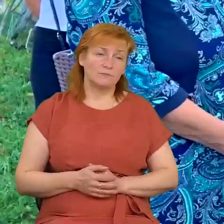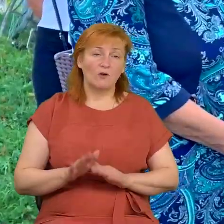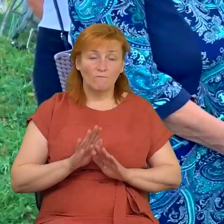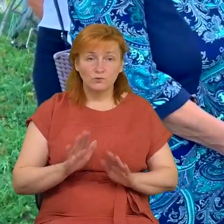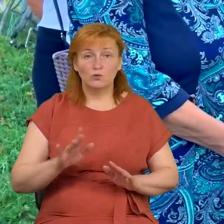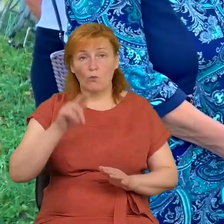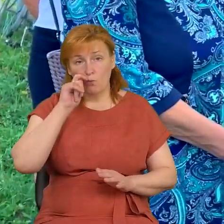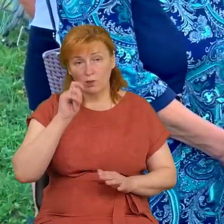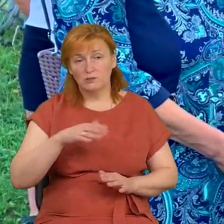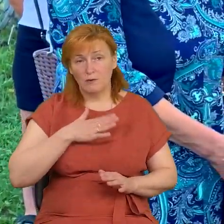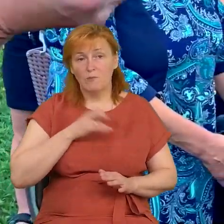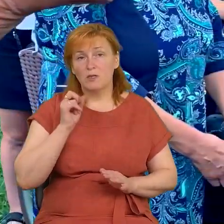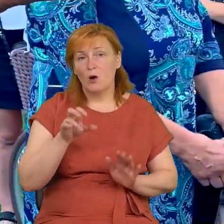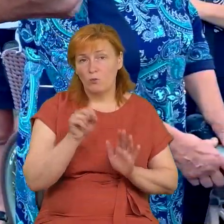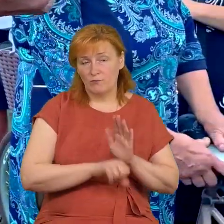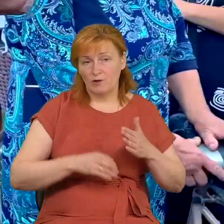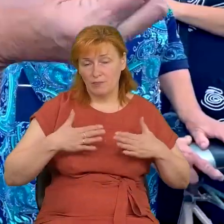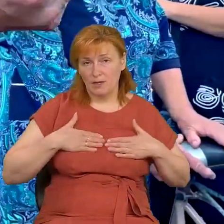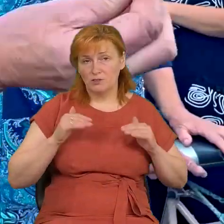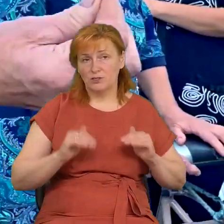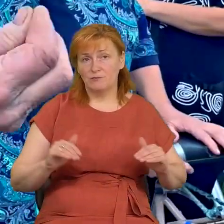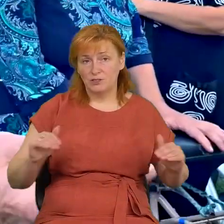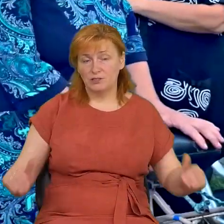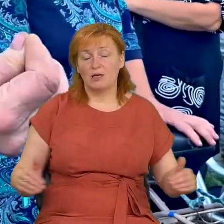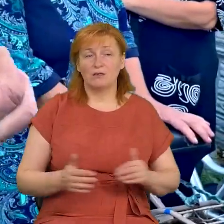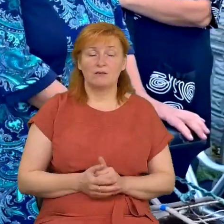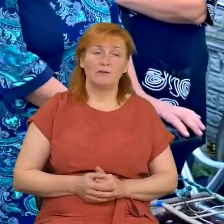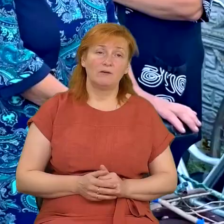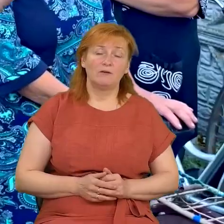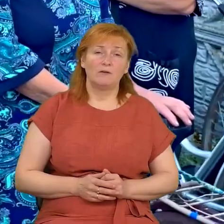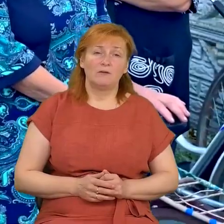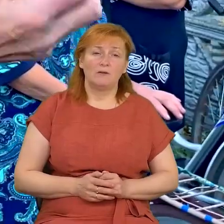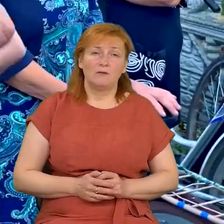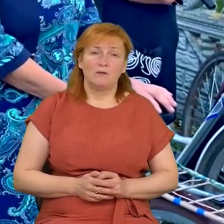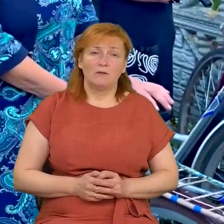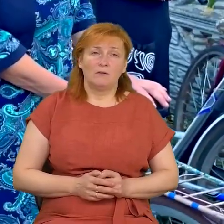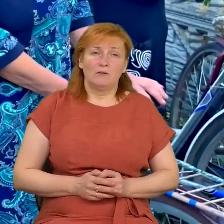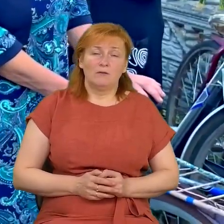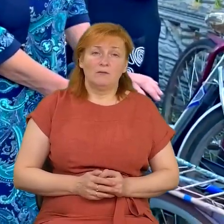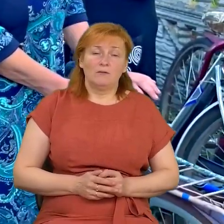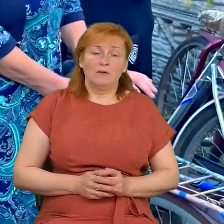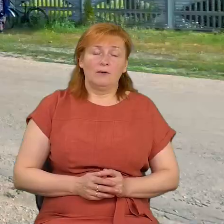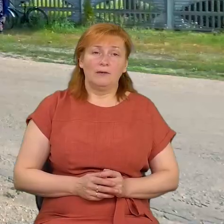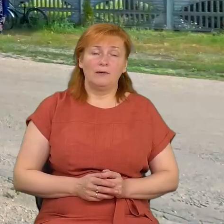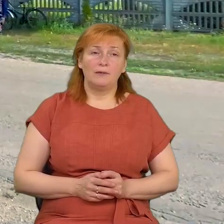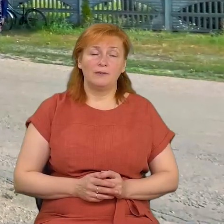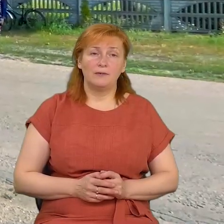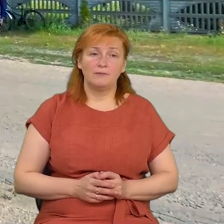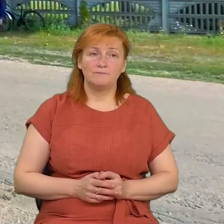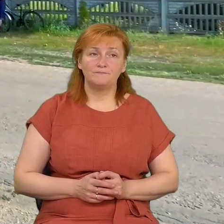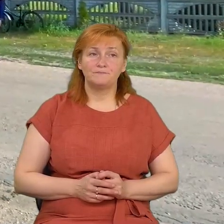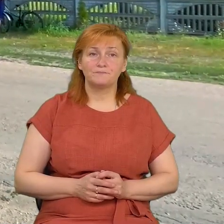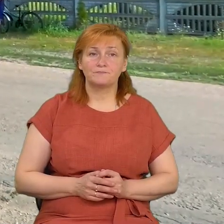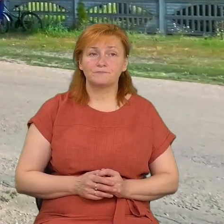Наших вбивають дітей, я плачу, свічку беру, копійки плачу, так чи що. І вони за ті гроші вбивають наших дітей. Настоятель